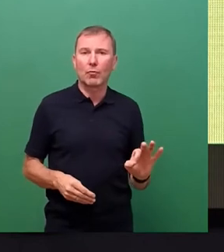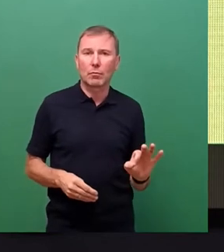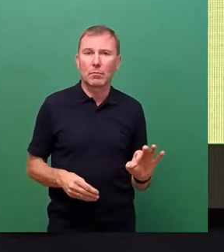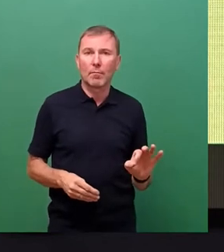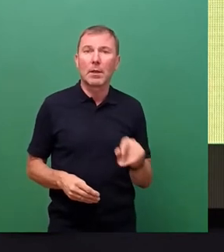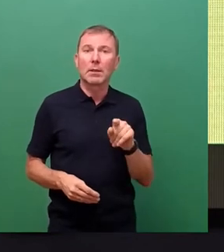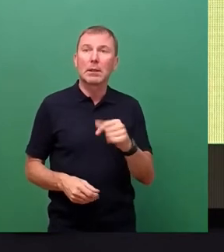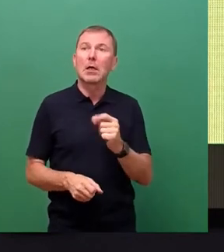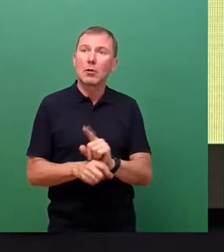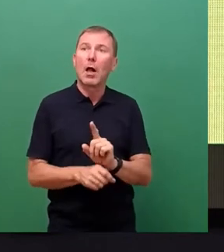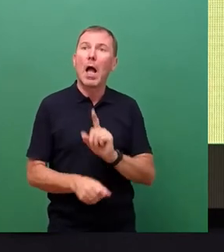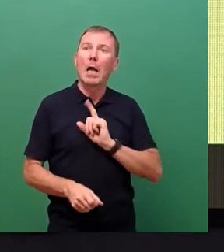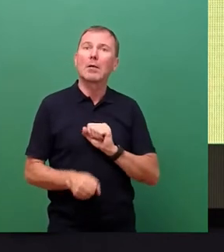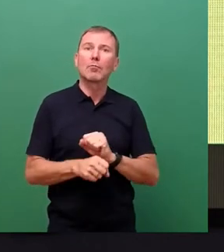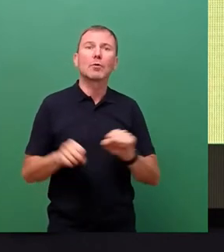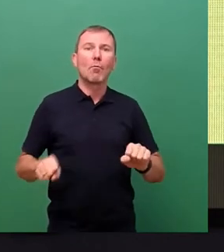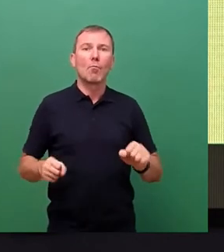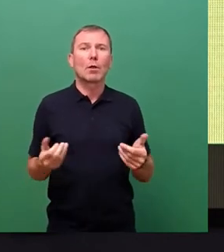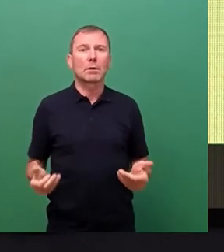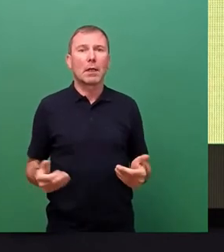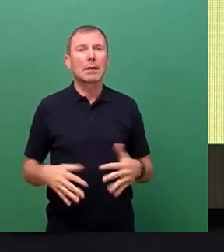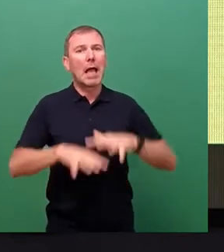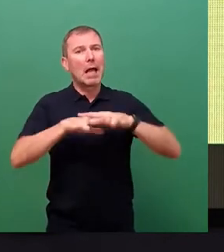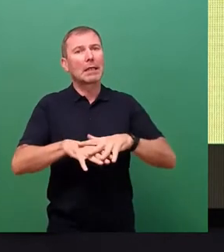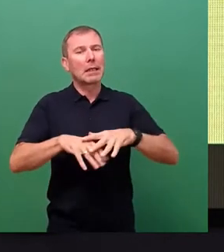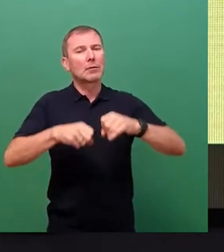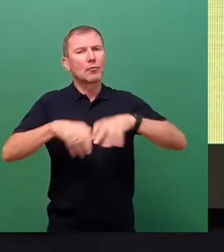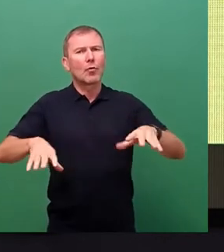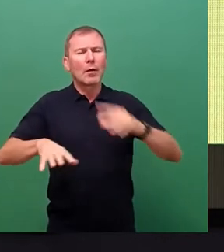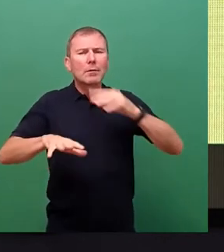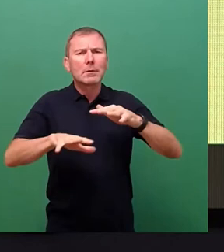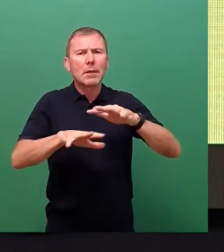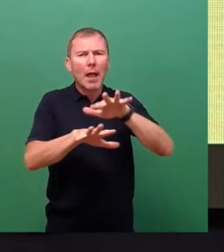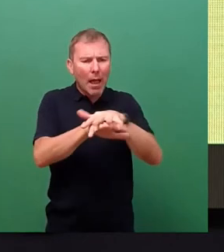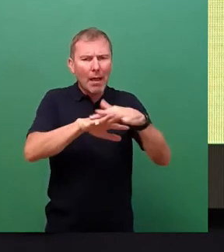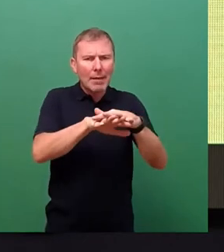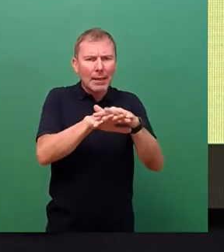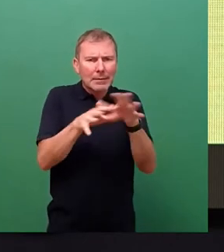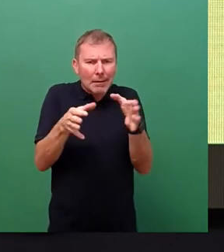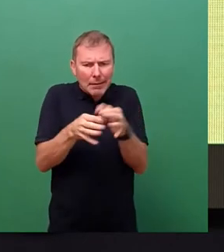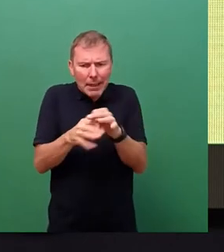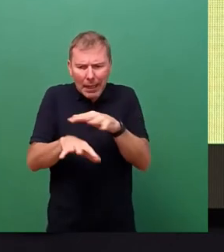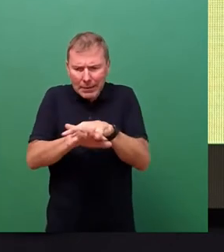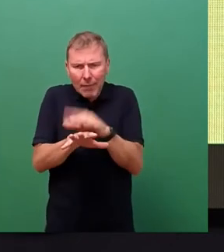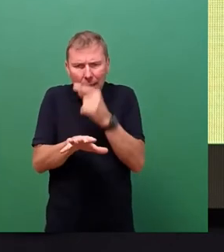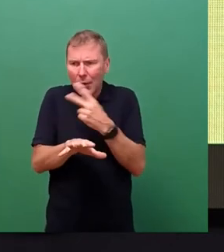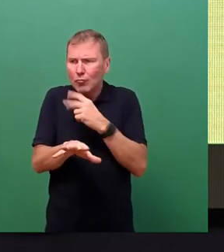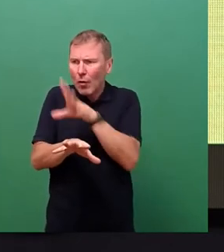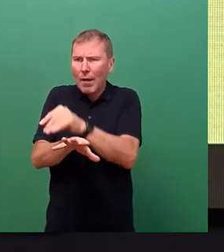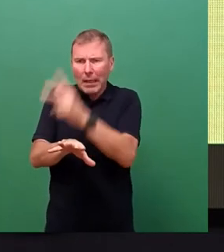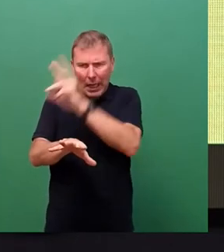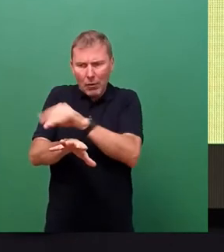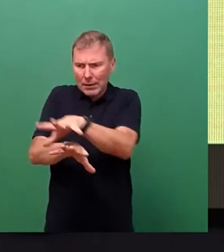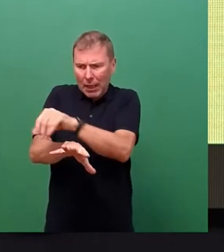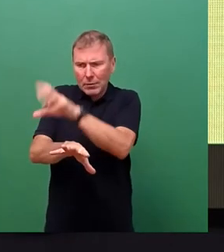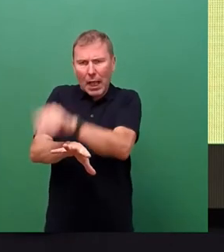möglich sein, dass die Netzstruktur so, oder die Maschen, wenn Sie so wollen, so eng sind, dass nicht bei einem solchen Störfall 300.000 Haushalte